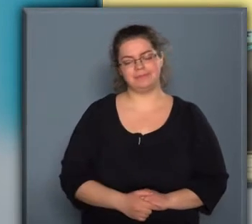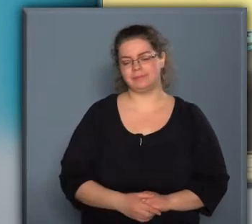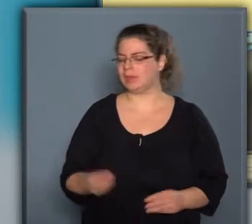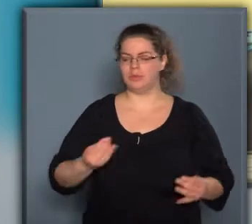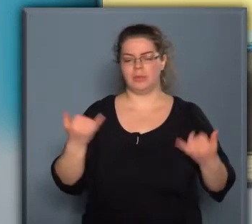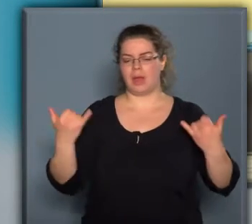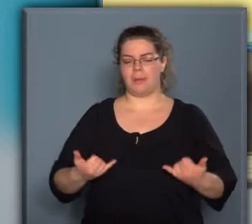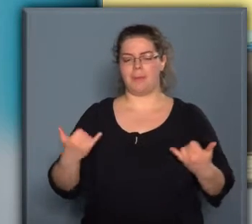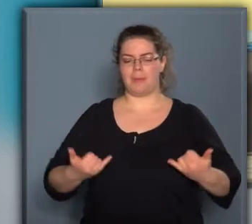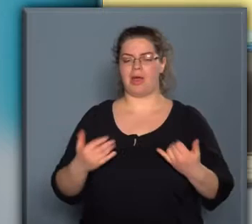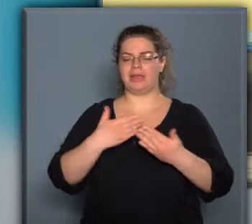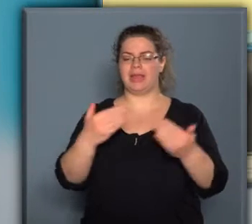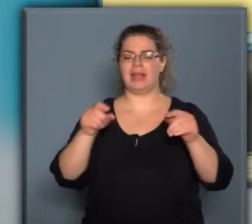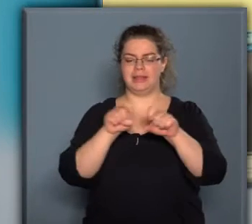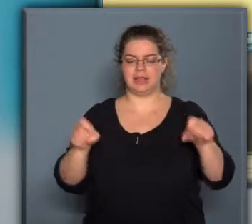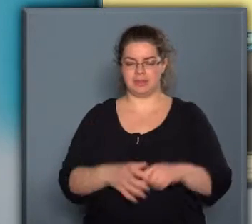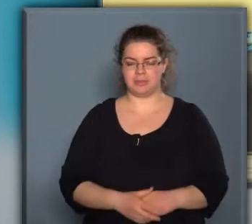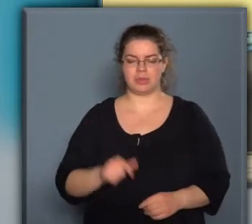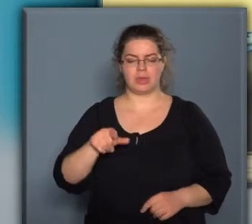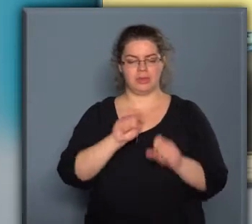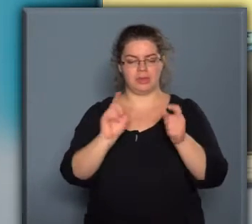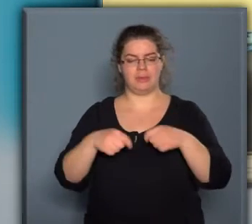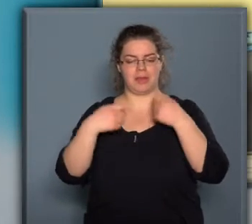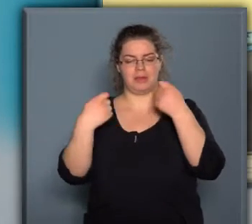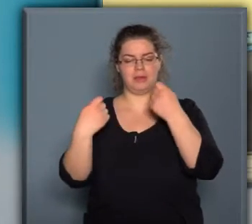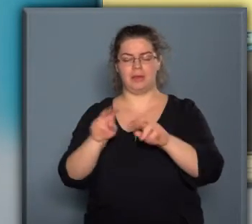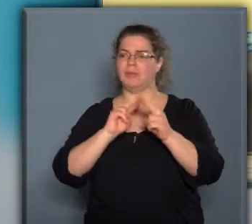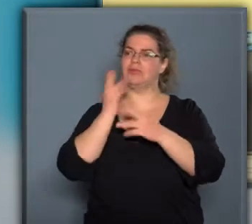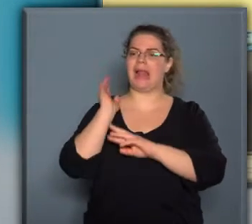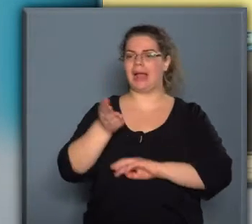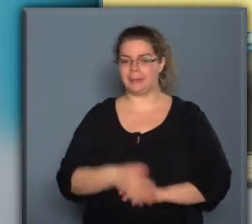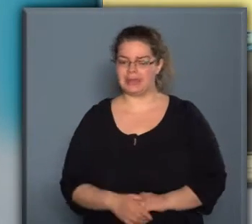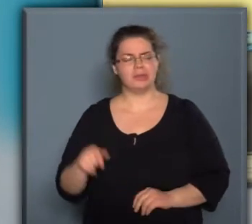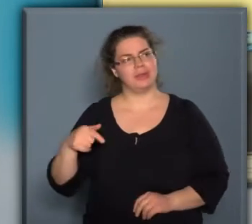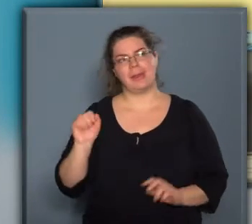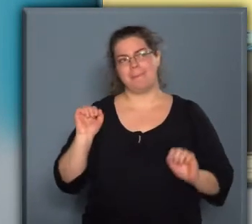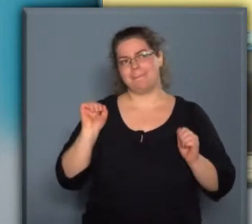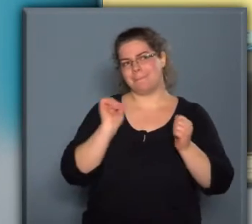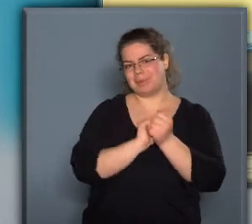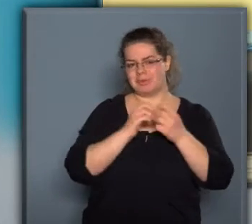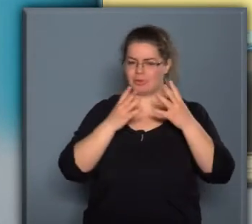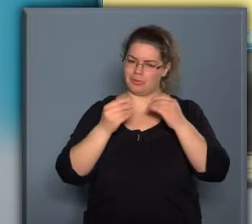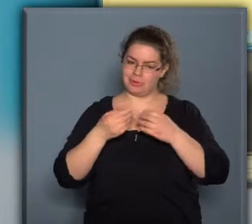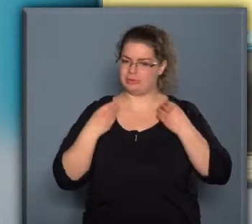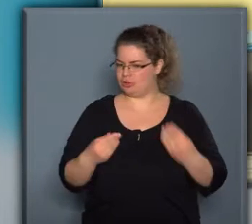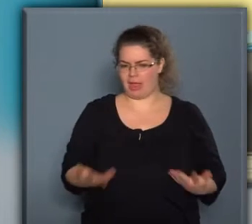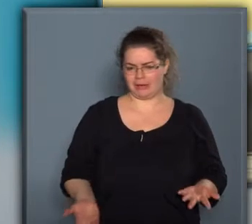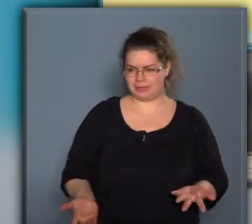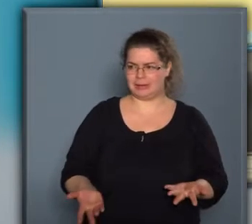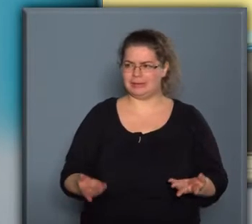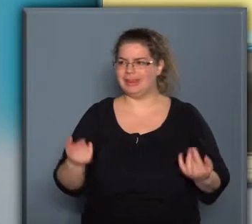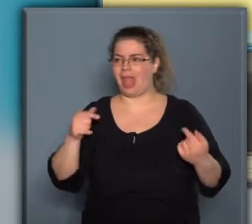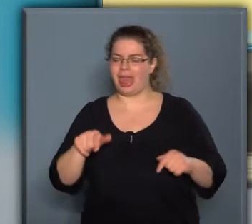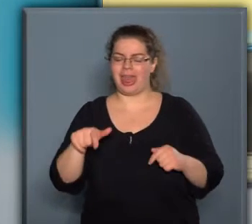És mi is a mai kiállításnak a címe? Azt a címet adtam, hogy világgá megyek, és ezen biztos, hogy sokan csodálkoznak